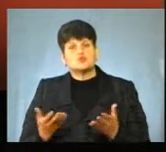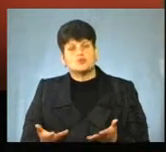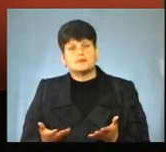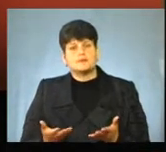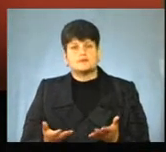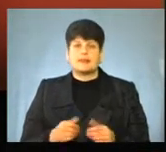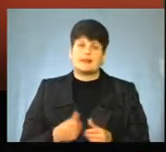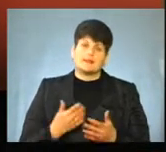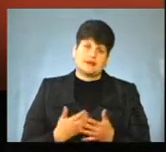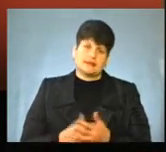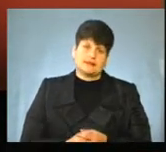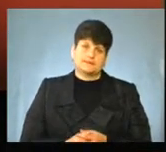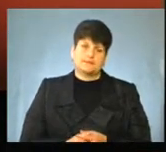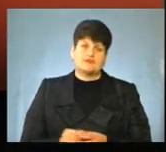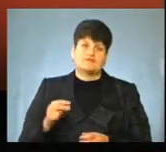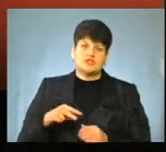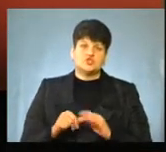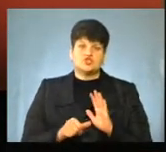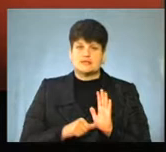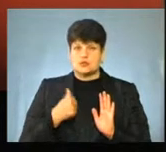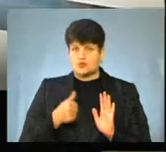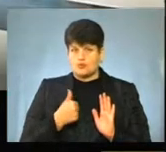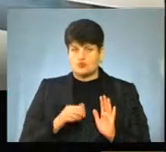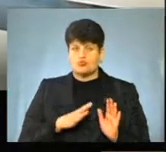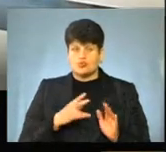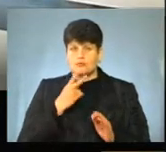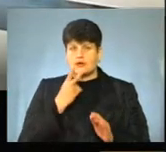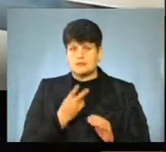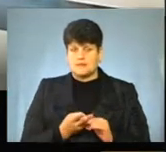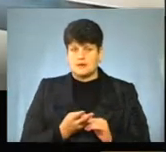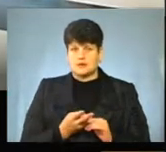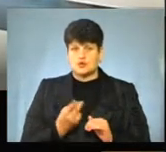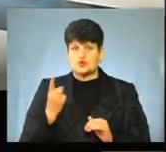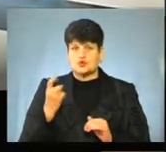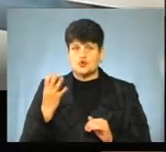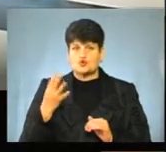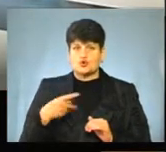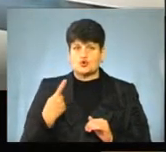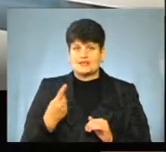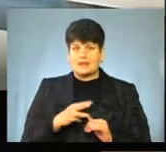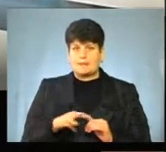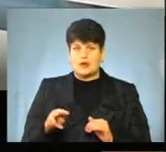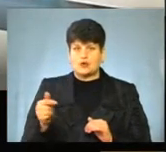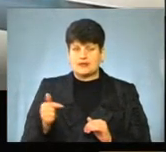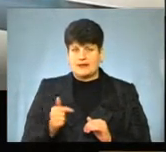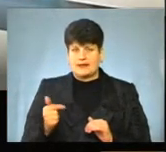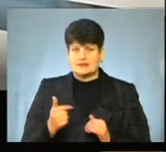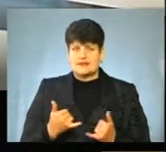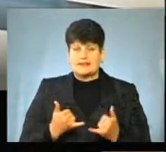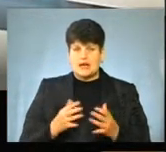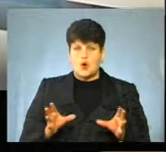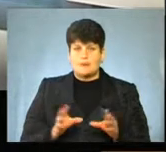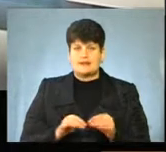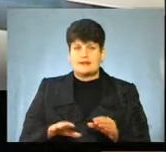Ну, зокрема, наприклад, у 2016 році було передбачено понад 141 мільйон гривень для об'єднаних